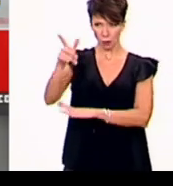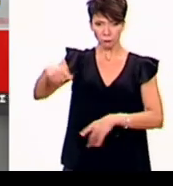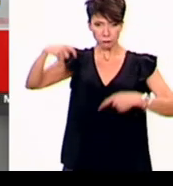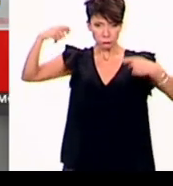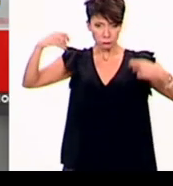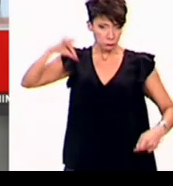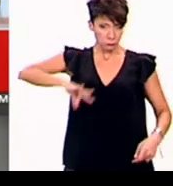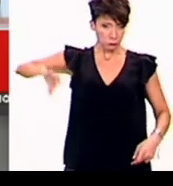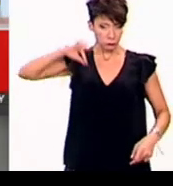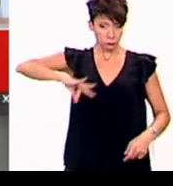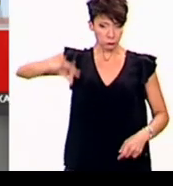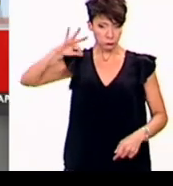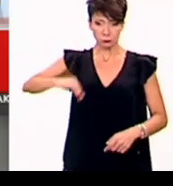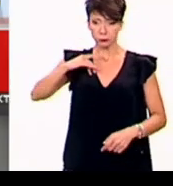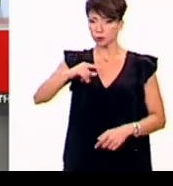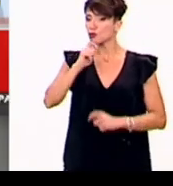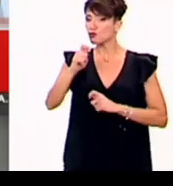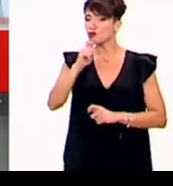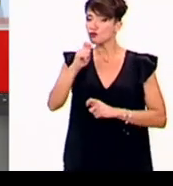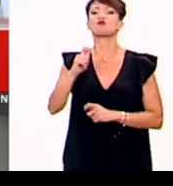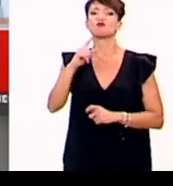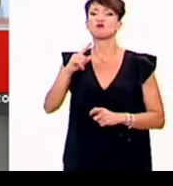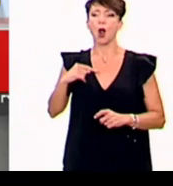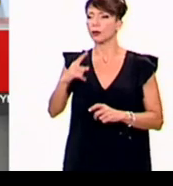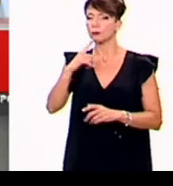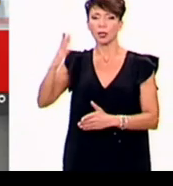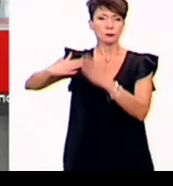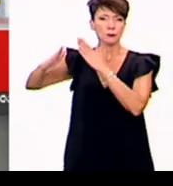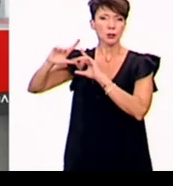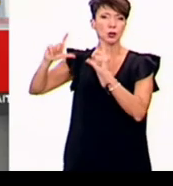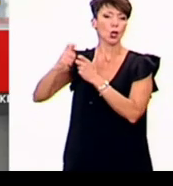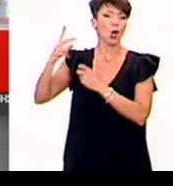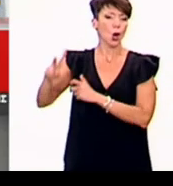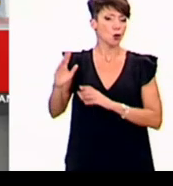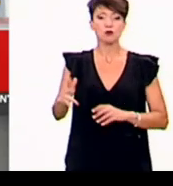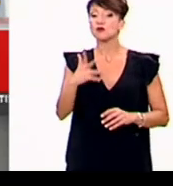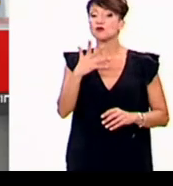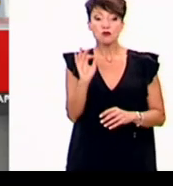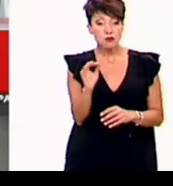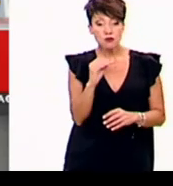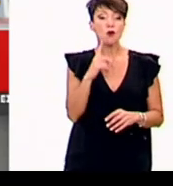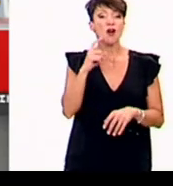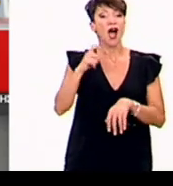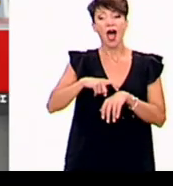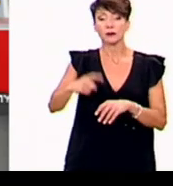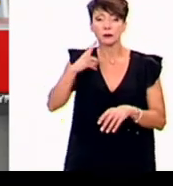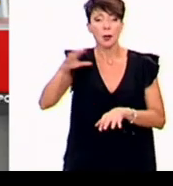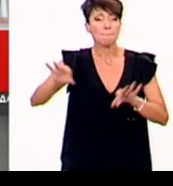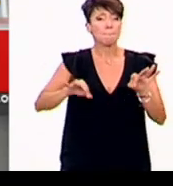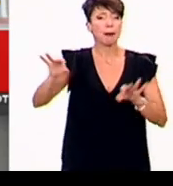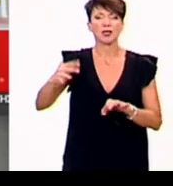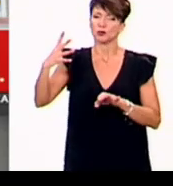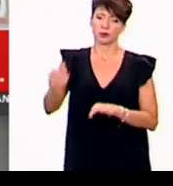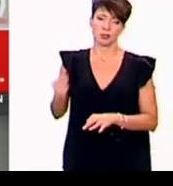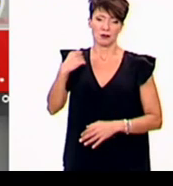μέσα μόνο από την πολιτική σταδιοδρομία των προγόνων και τη δική τους διότι οι περιουσίες οι οποίες σωρέψαν είναι